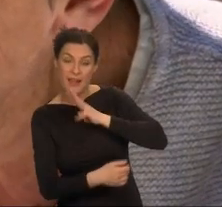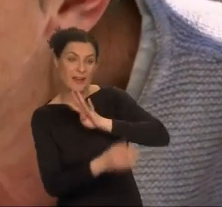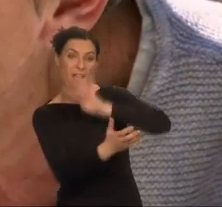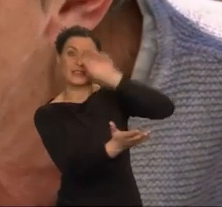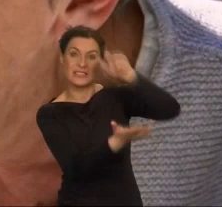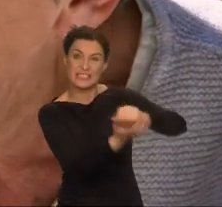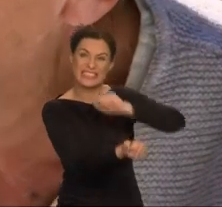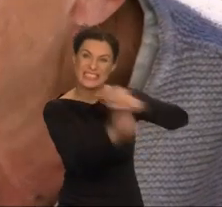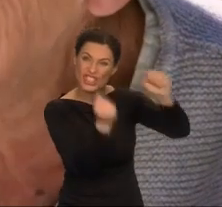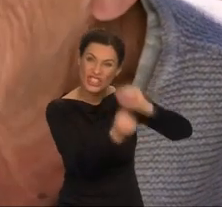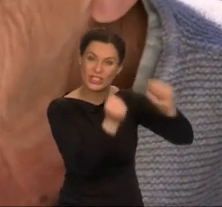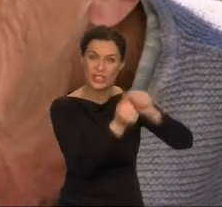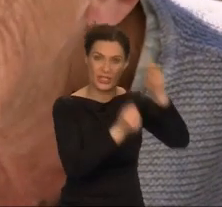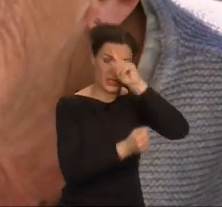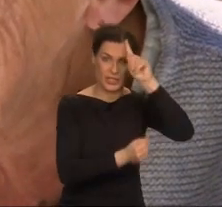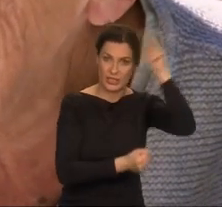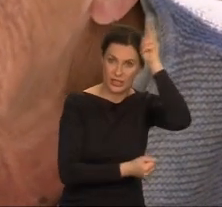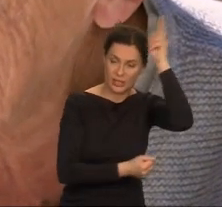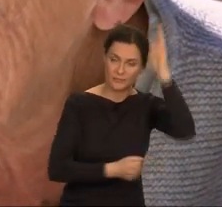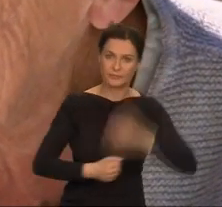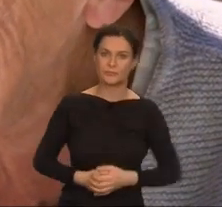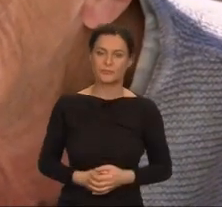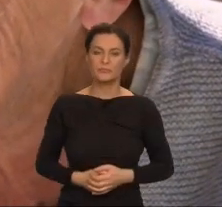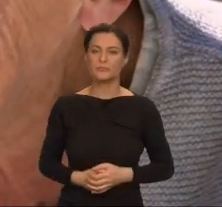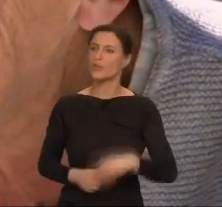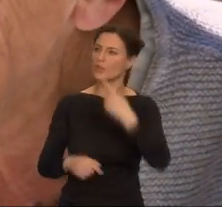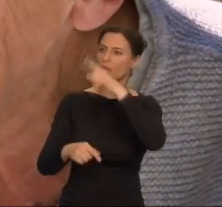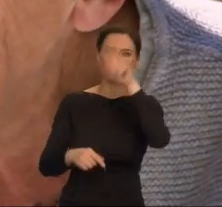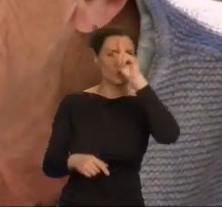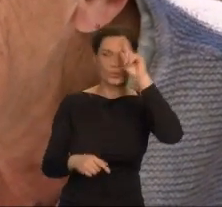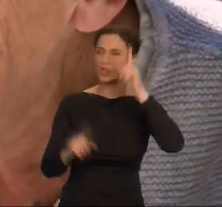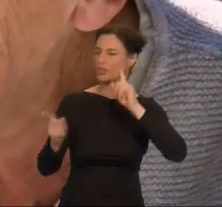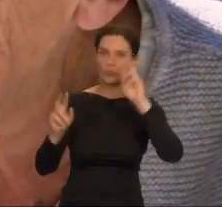Niektórzy szybko dostrzegają niesprawiedliwość i okrucieństwo.